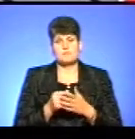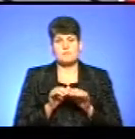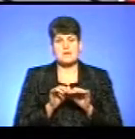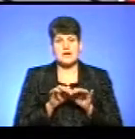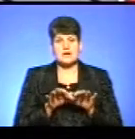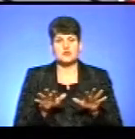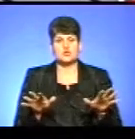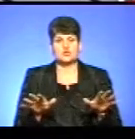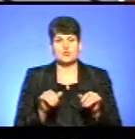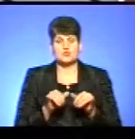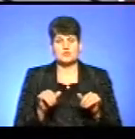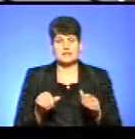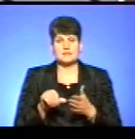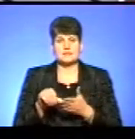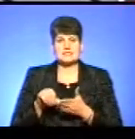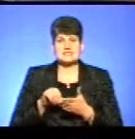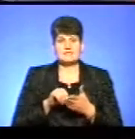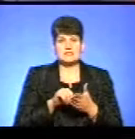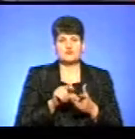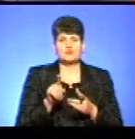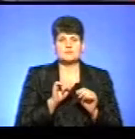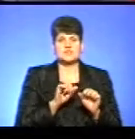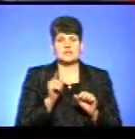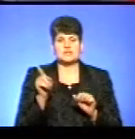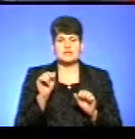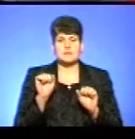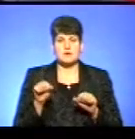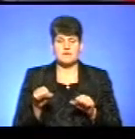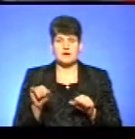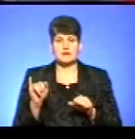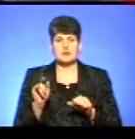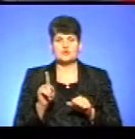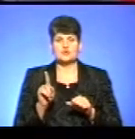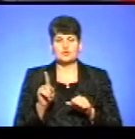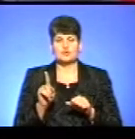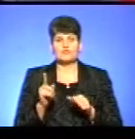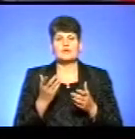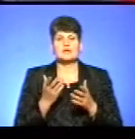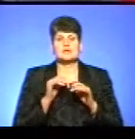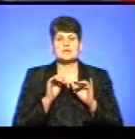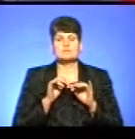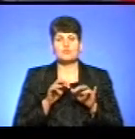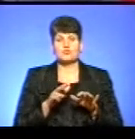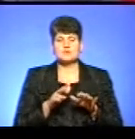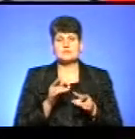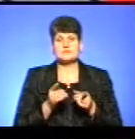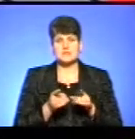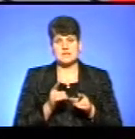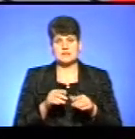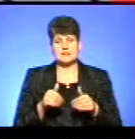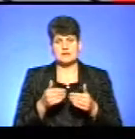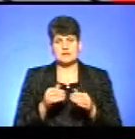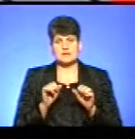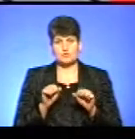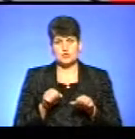і розширене представництво для того, щоб захищати їхні права. І щодо того, в який спосіб дійсно надавати